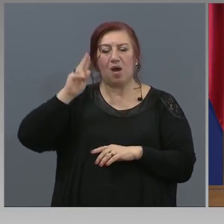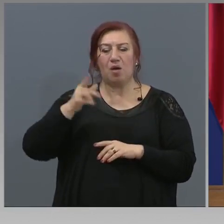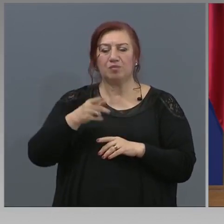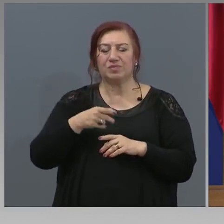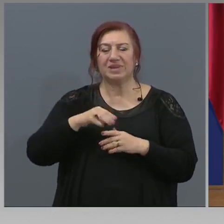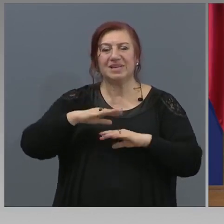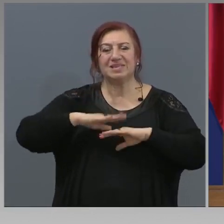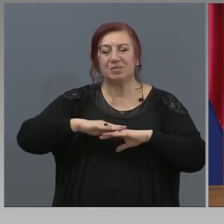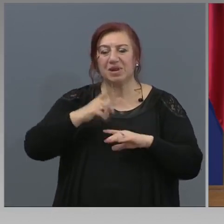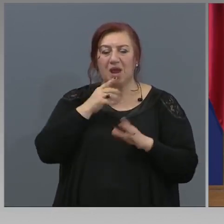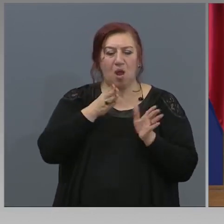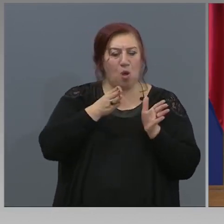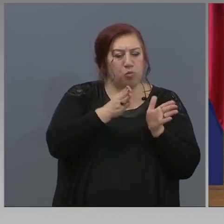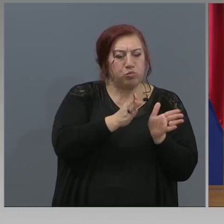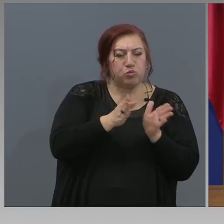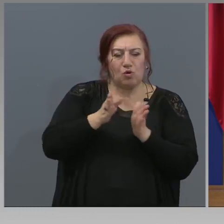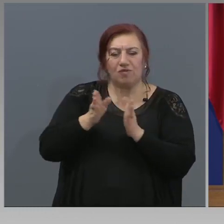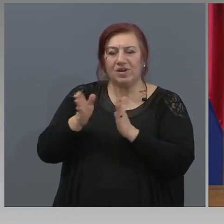подготовка.